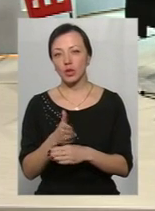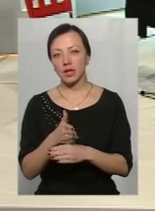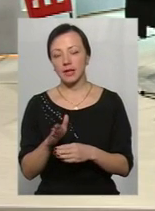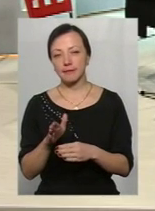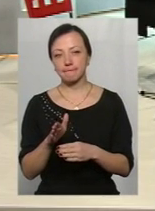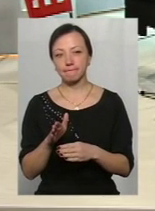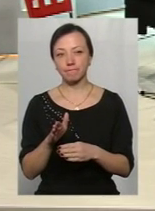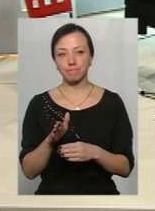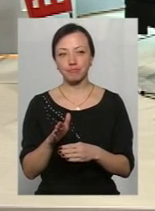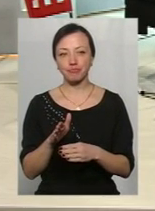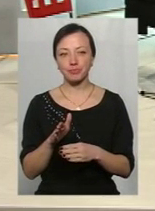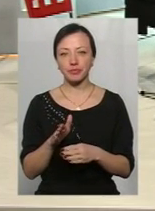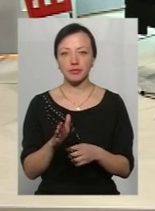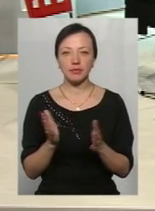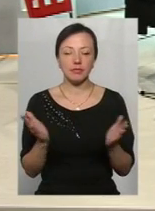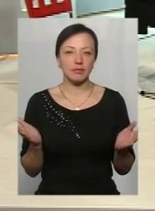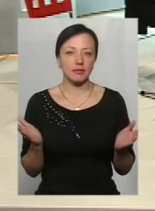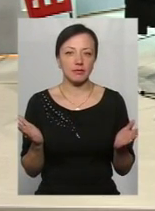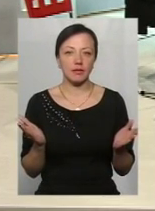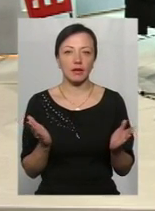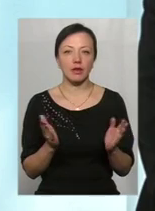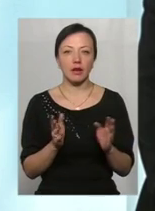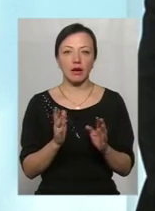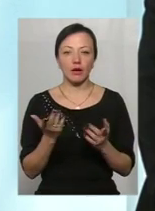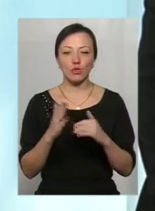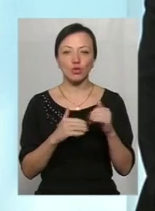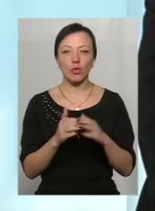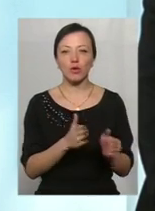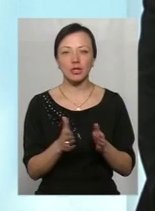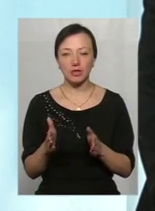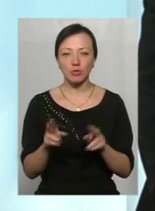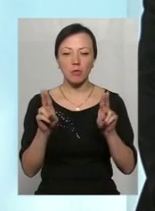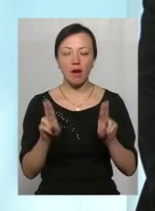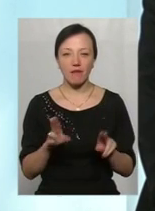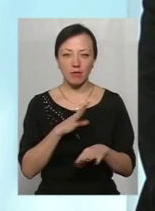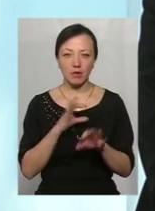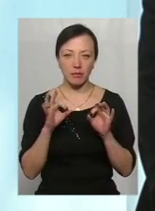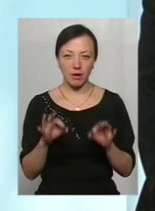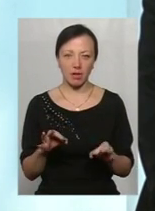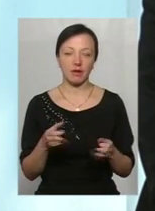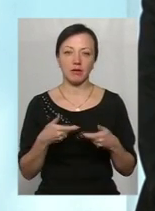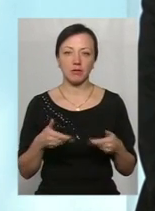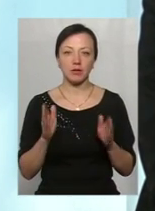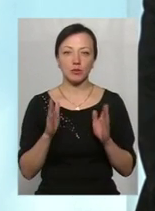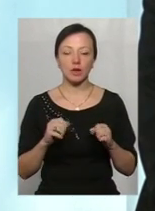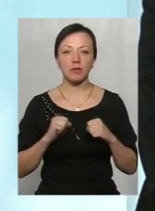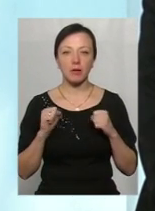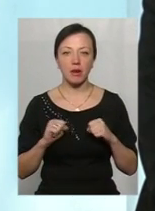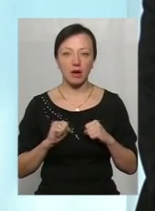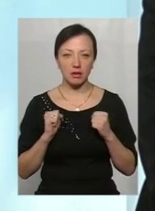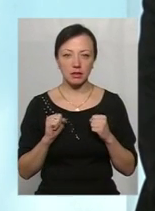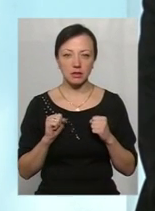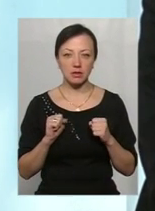скажімо так, в ручному режимі, щоб правила були хоча б вилаштовані правильно. І ми будемо намагатися